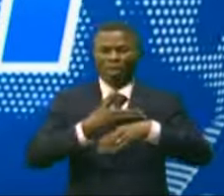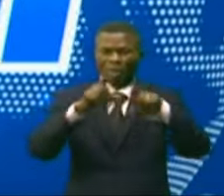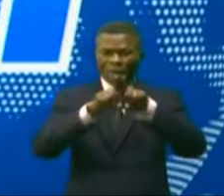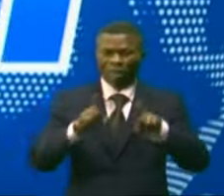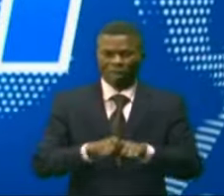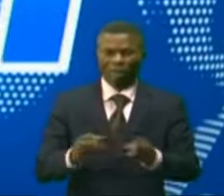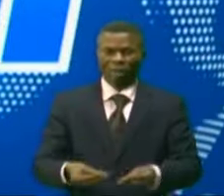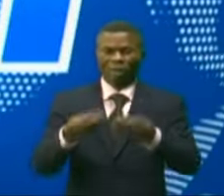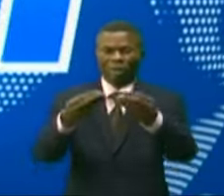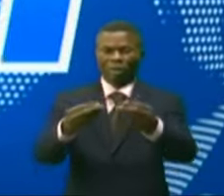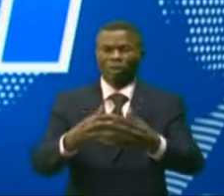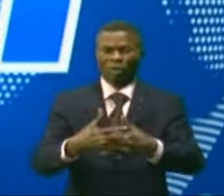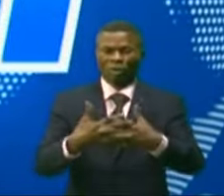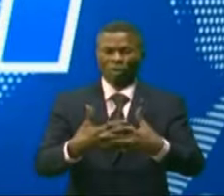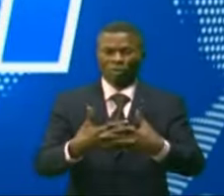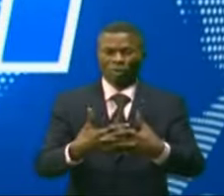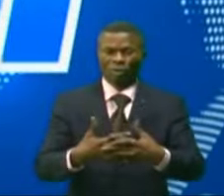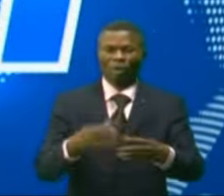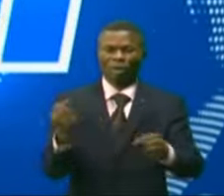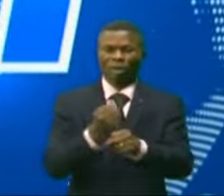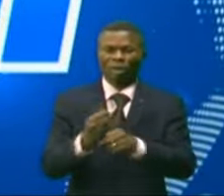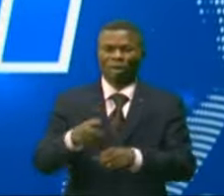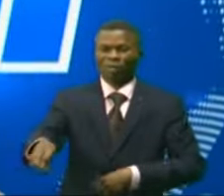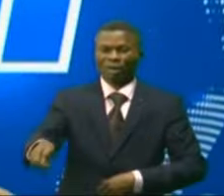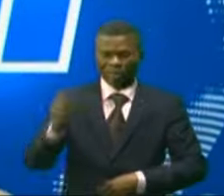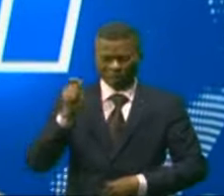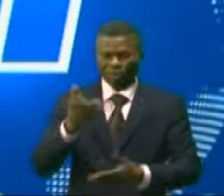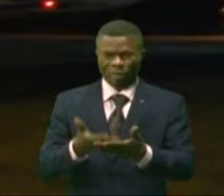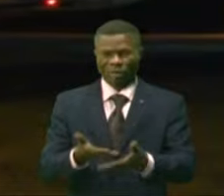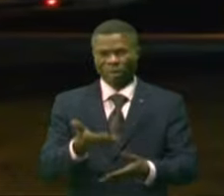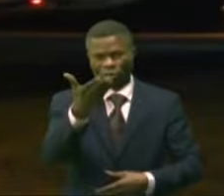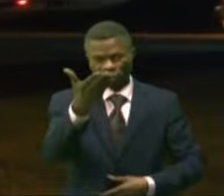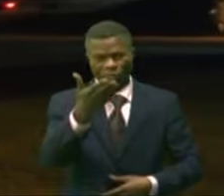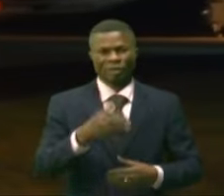la remise des entrants aux pêcheurs, nous dit Rodépenda.